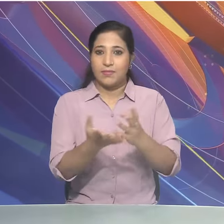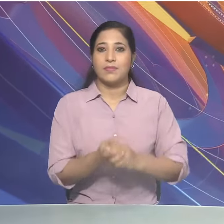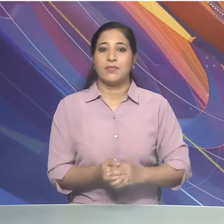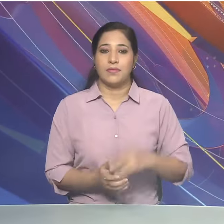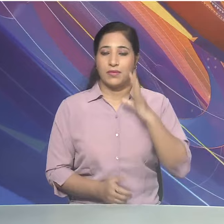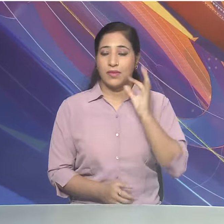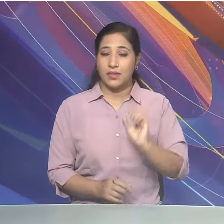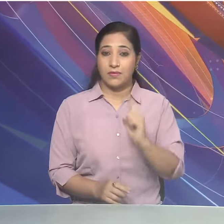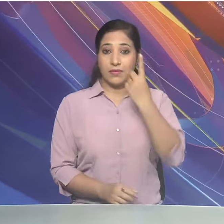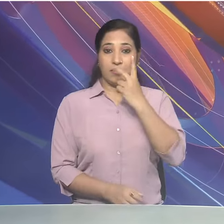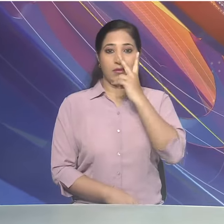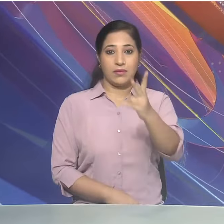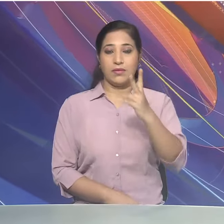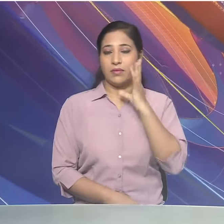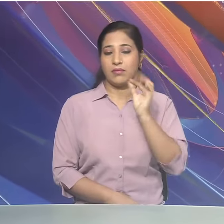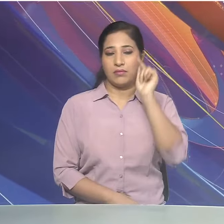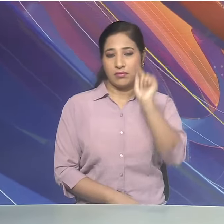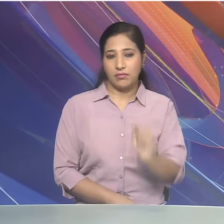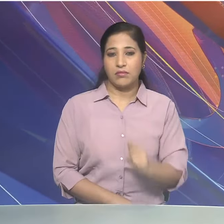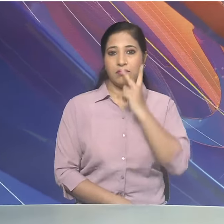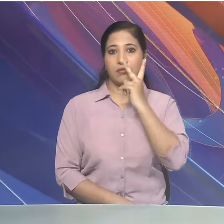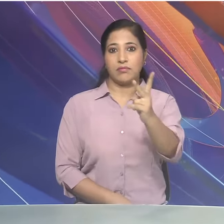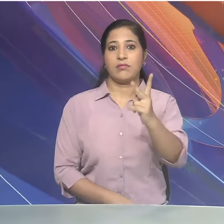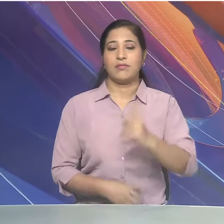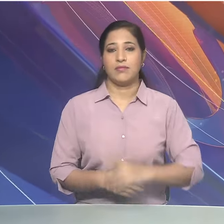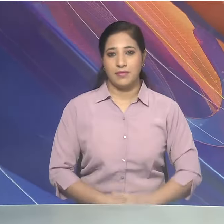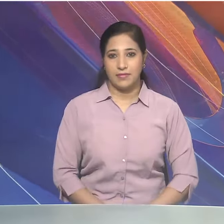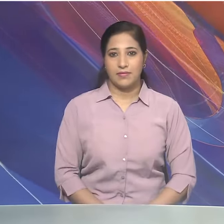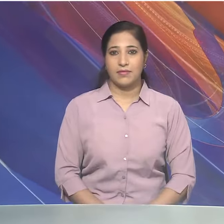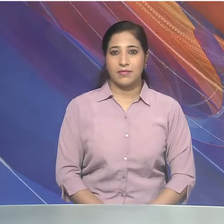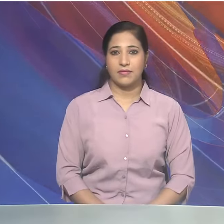और सबसे पहले देखते हैं इस वक्त की सुर्खियां